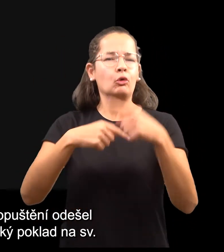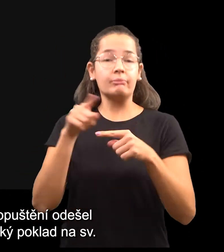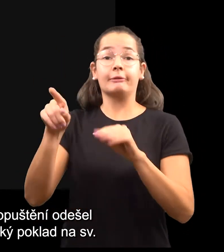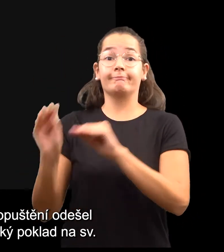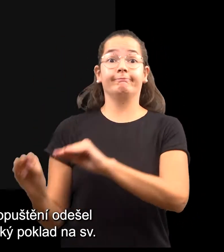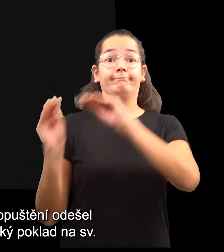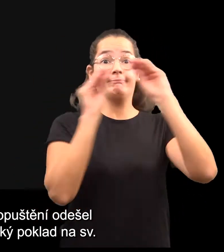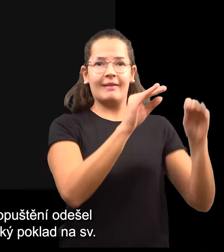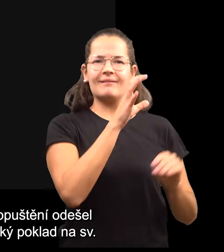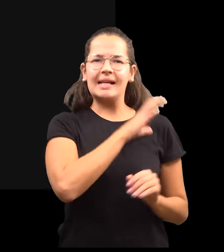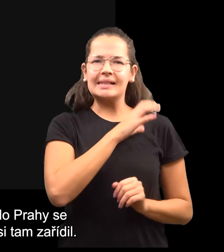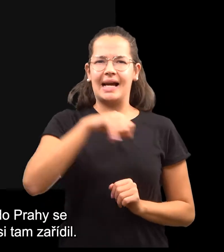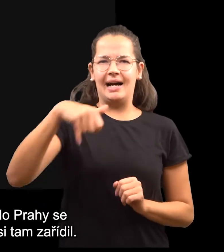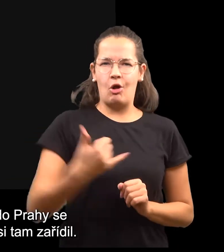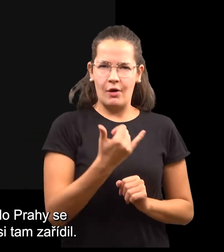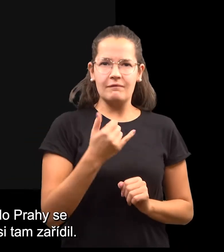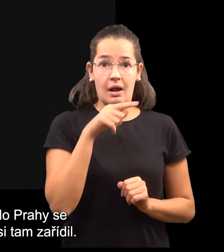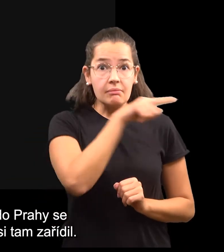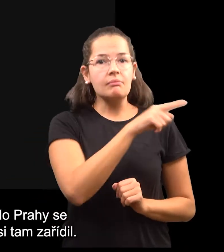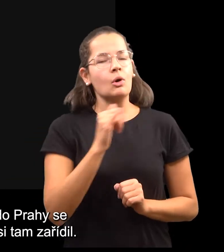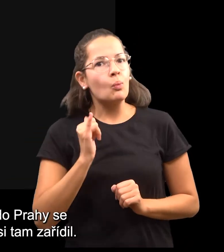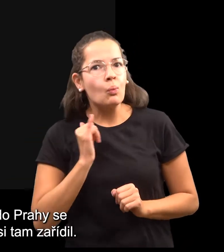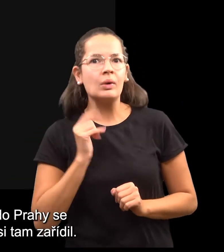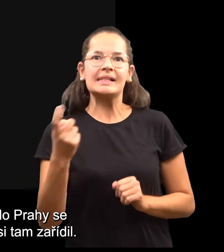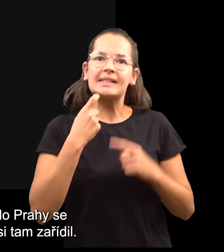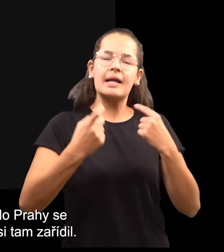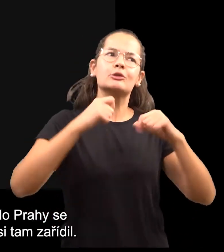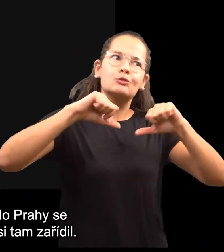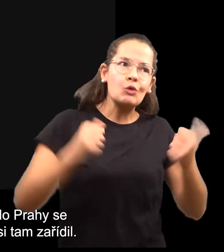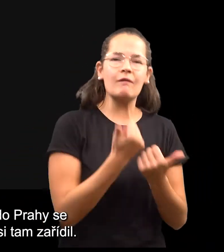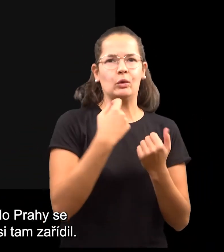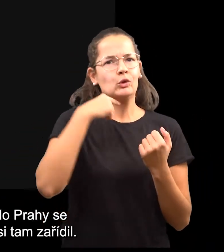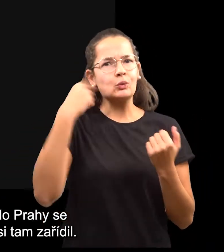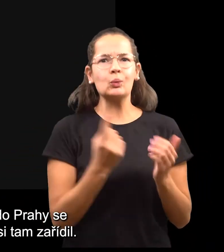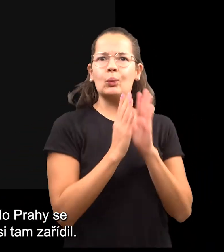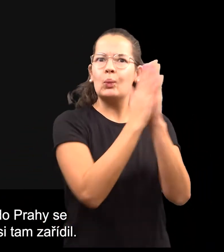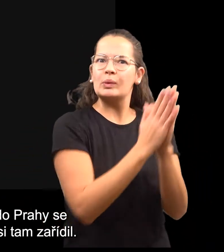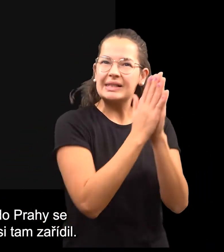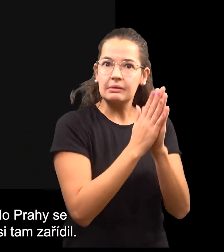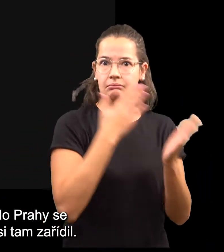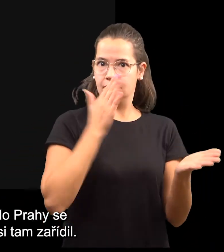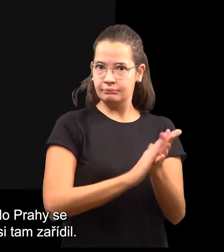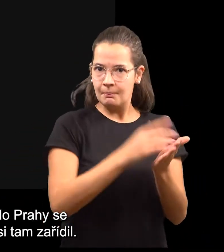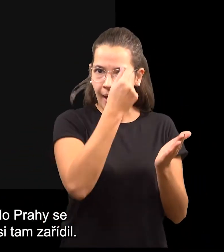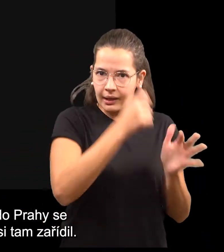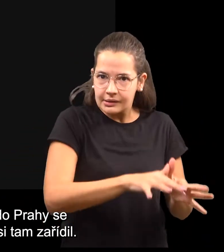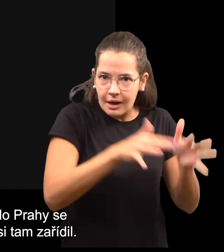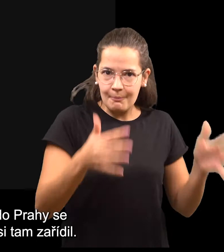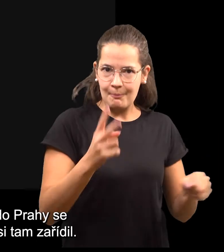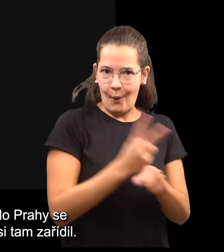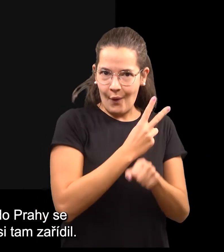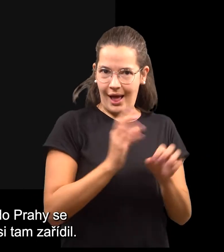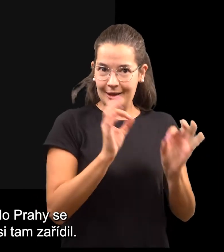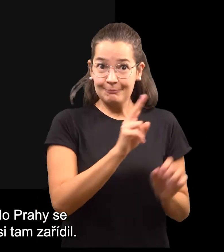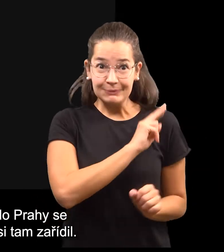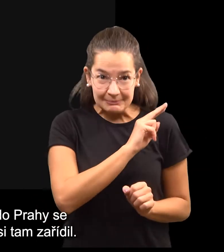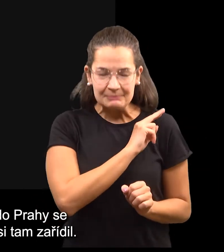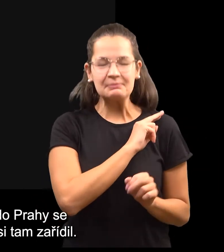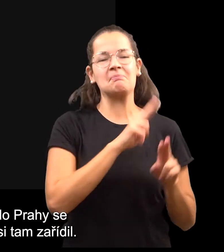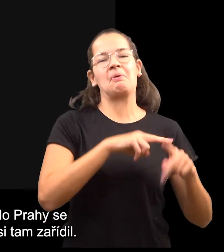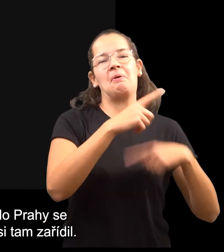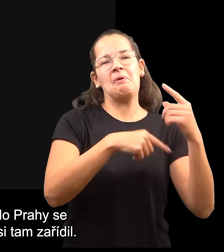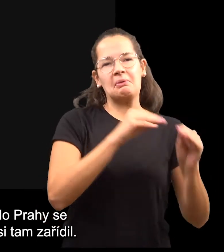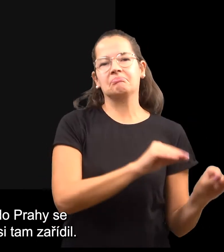přece veliký poklad na svaté koruně si vymodlil, načež do Prahy se odstěvovav, kupecký závod si tam zařídil.